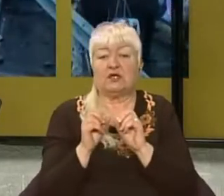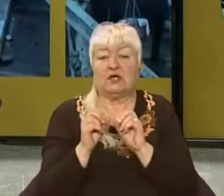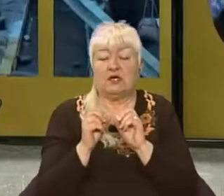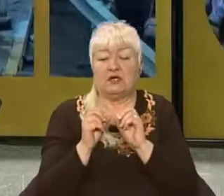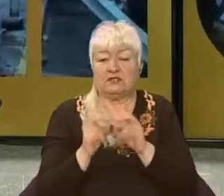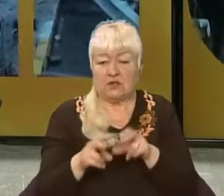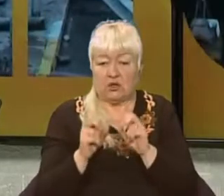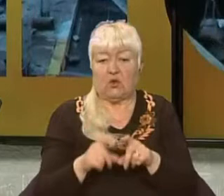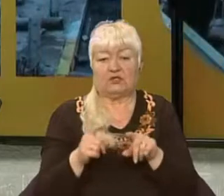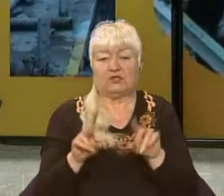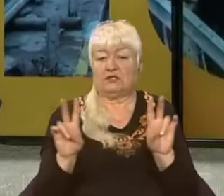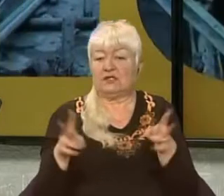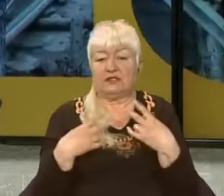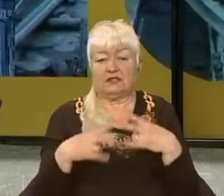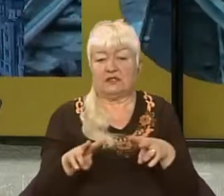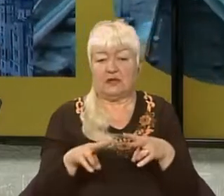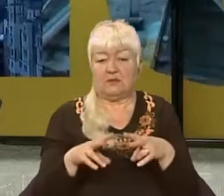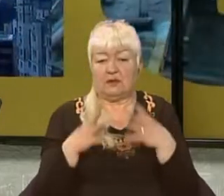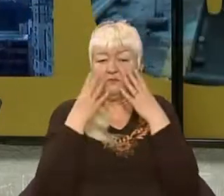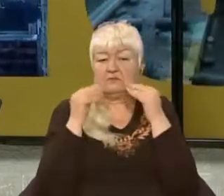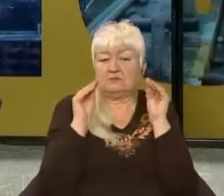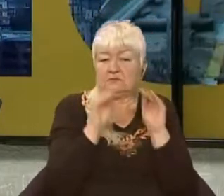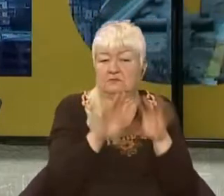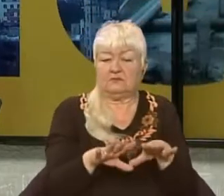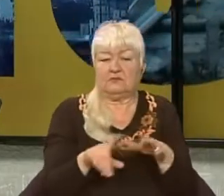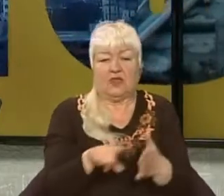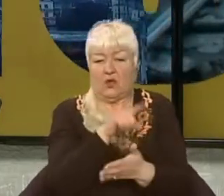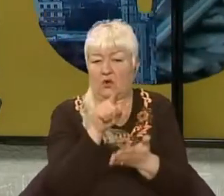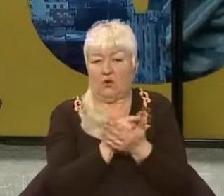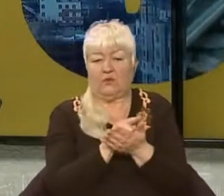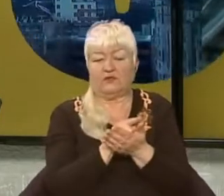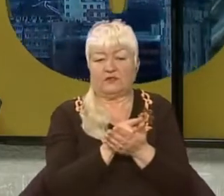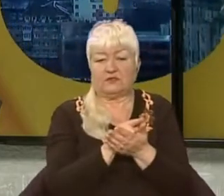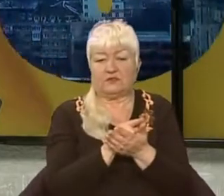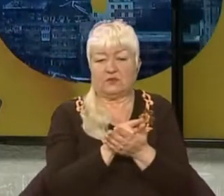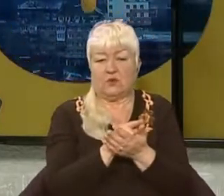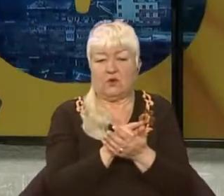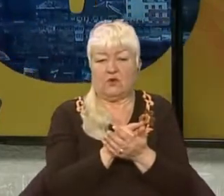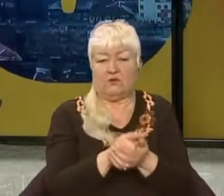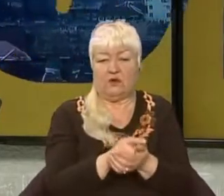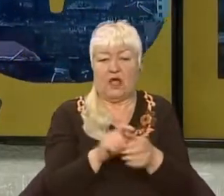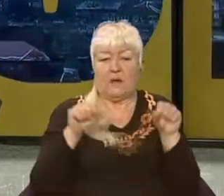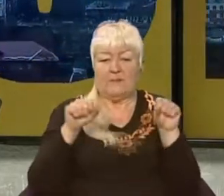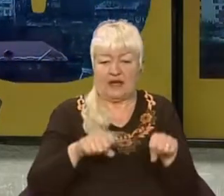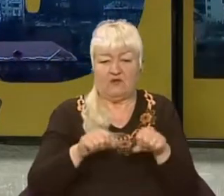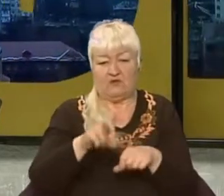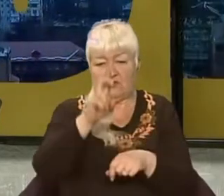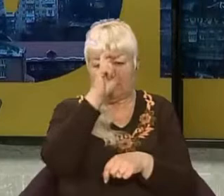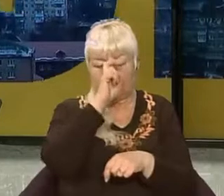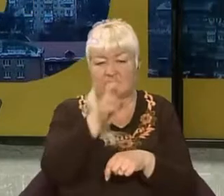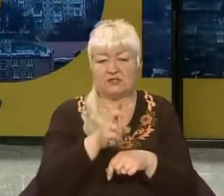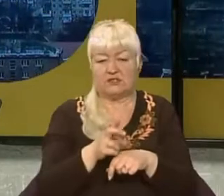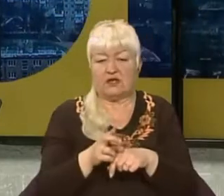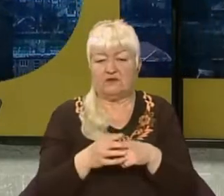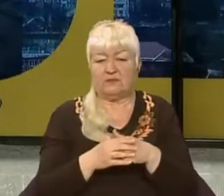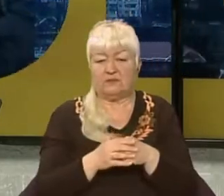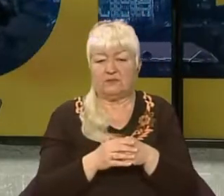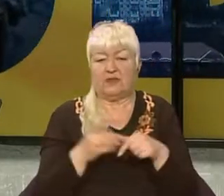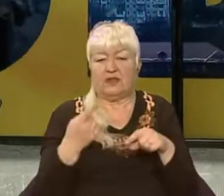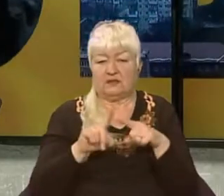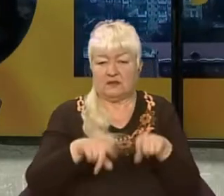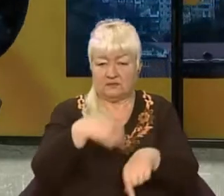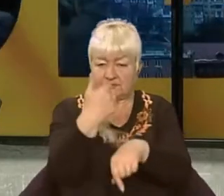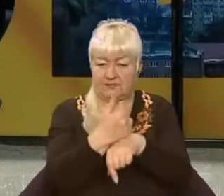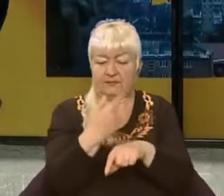треба не звертати увагу. Обов'язково правова держава – це дійсно, як сказав пан Єнін,